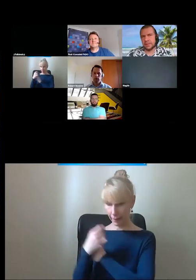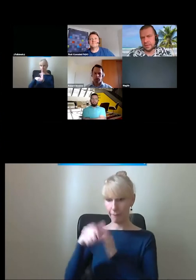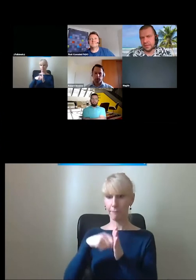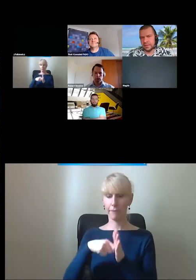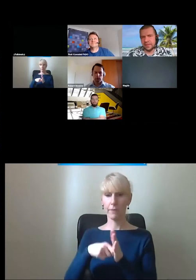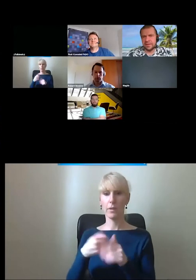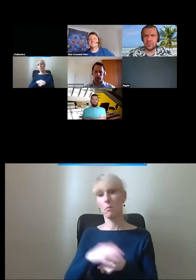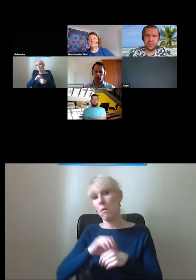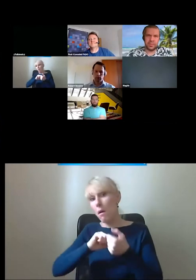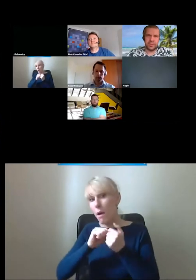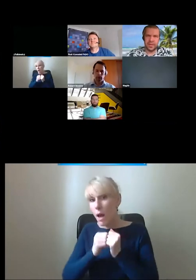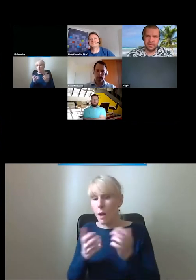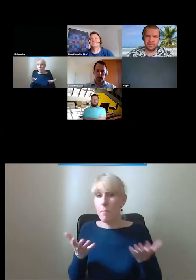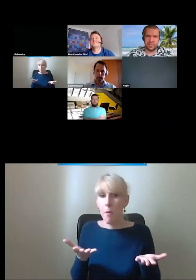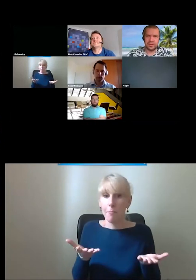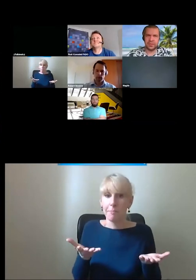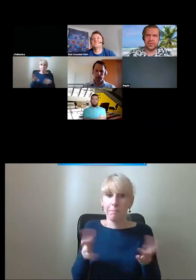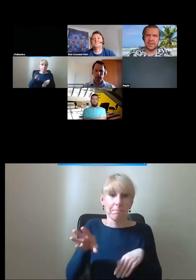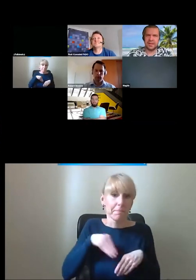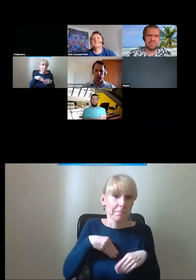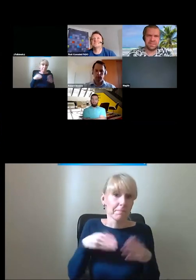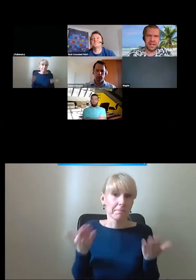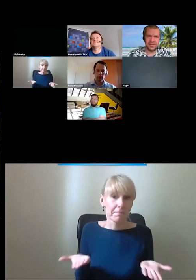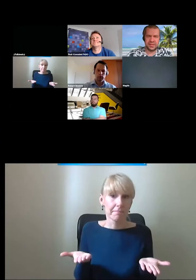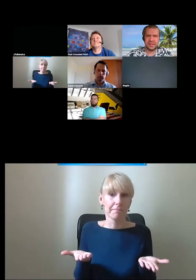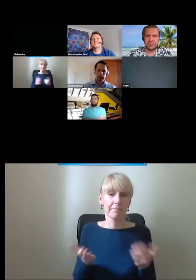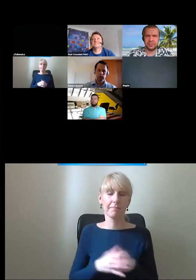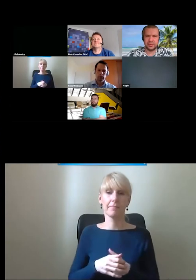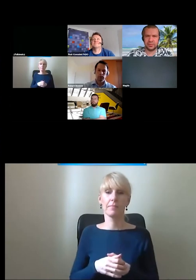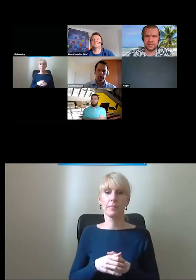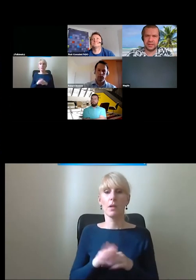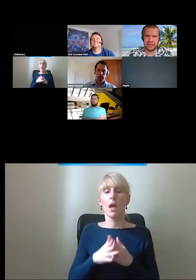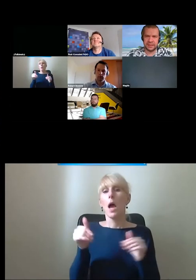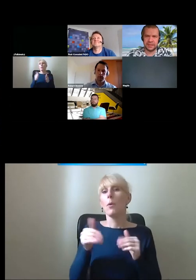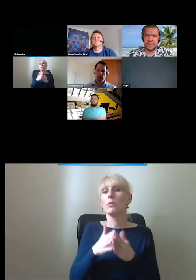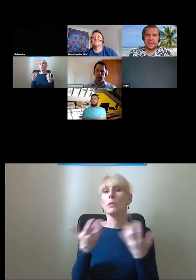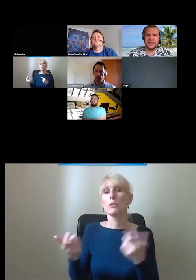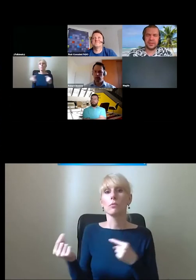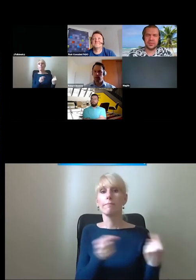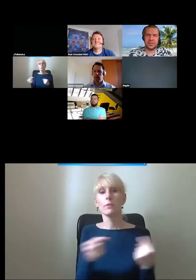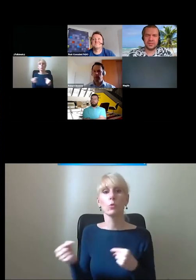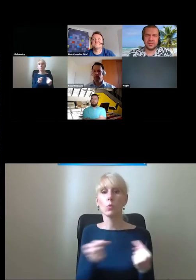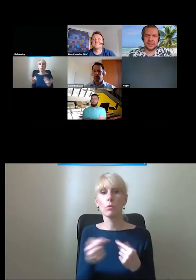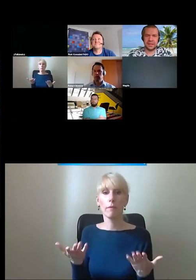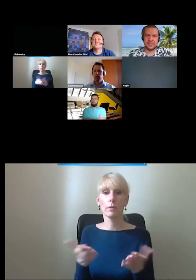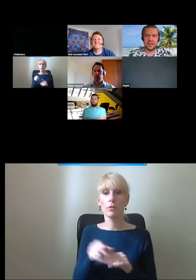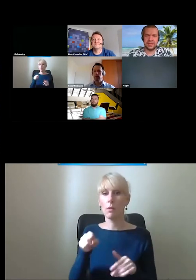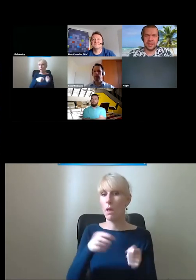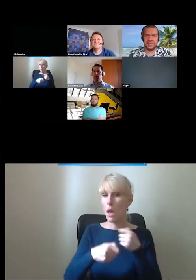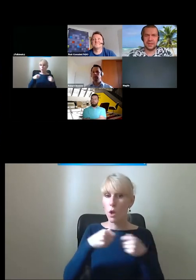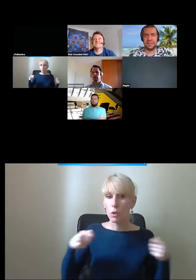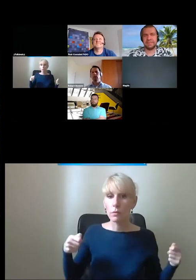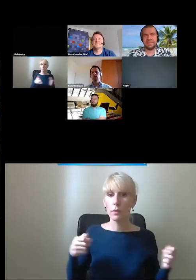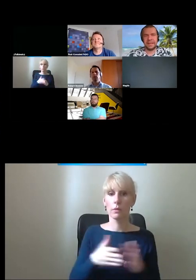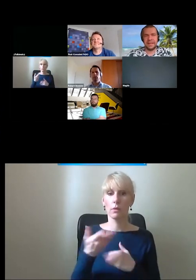no nie wiem, może ktoś chce wdać się ze mną w dyskusję na temat tego, że te rozwiązania, które